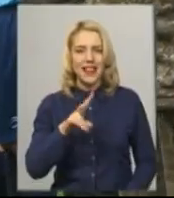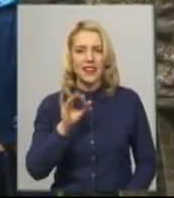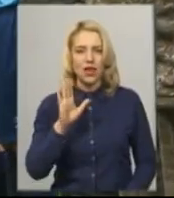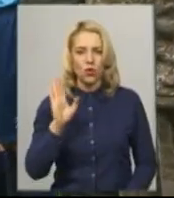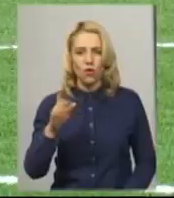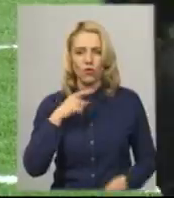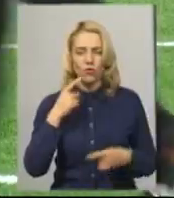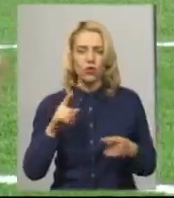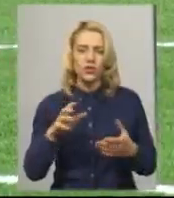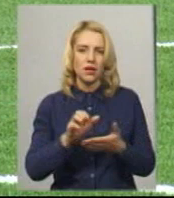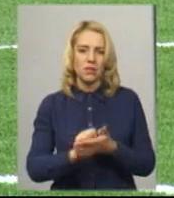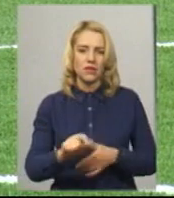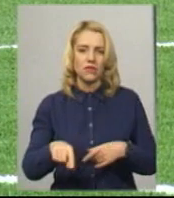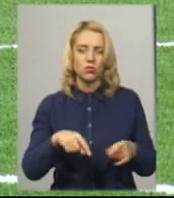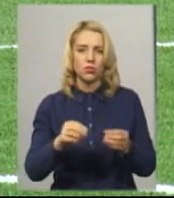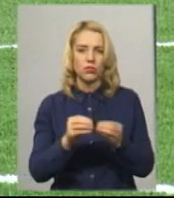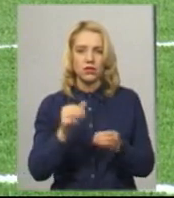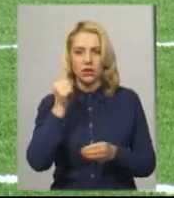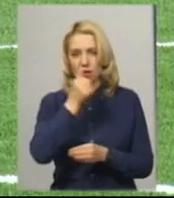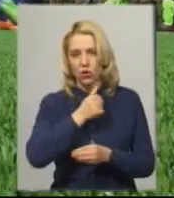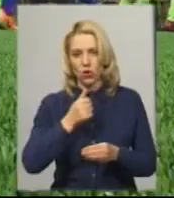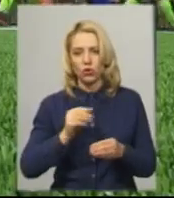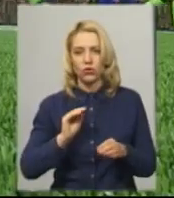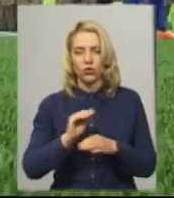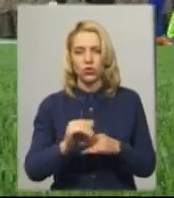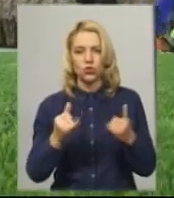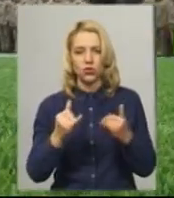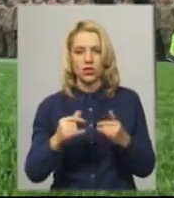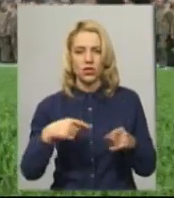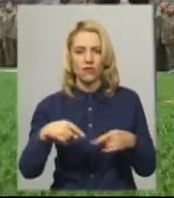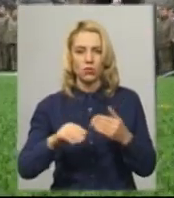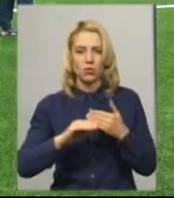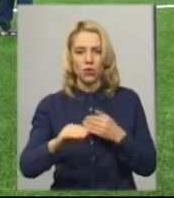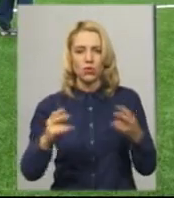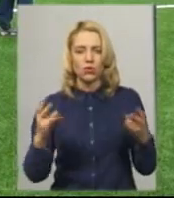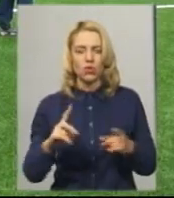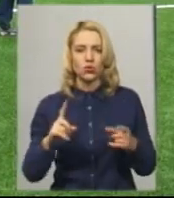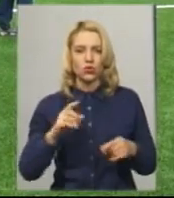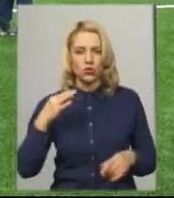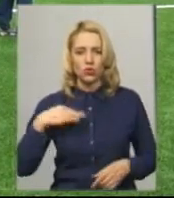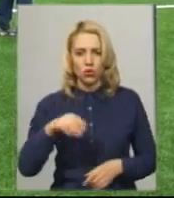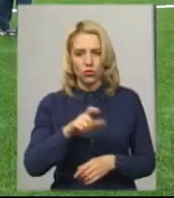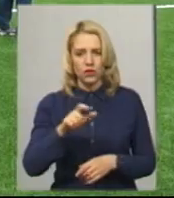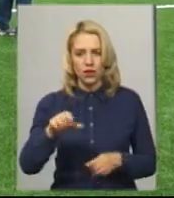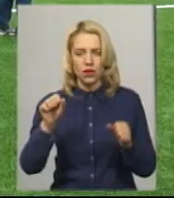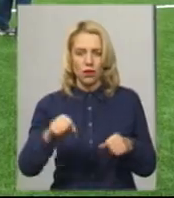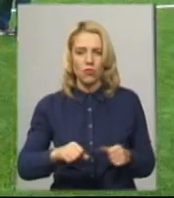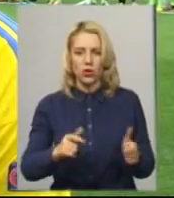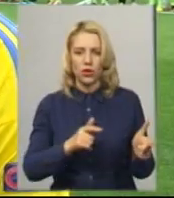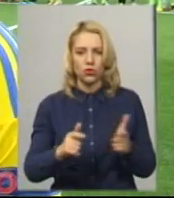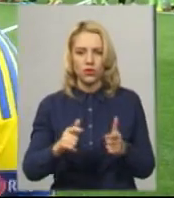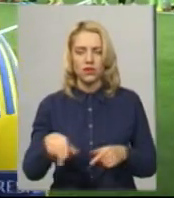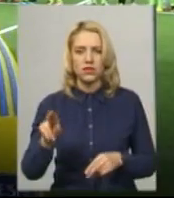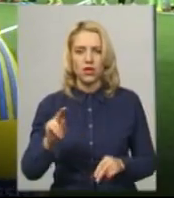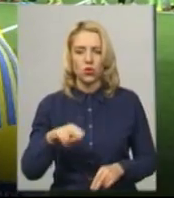займається футболом 10 років. Додає, сучасне футбольне поле тут необхідне, аби курсанти могли тренуватись та готуватись до чемпіонатів.